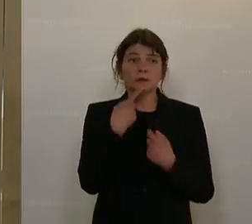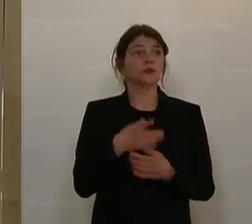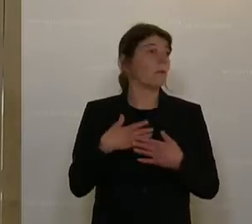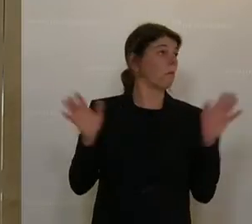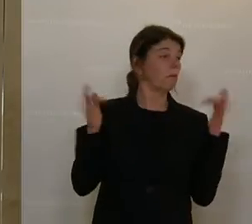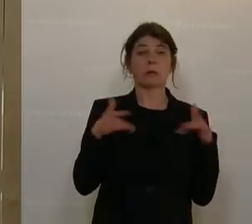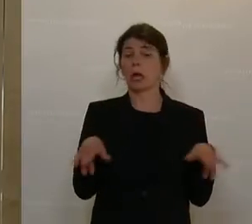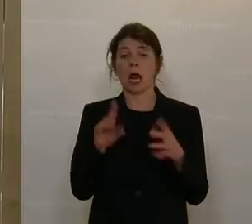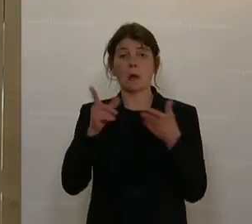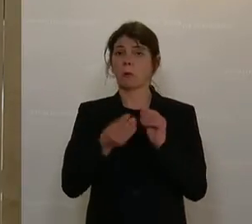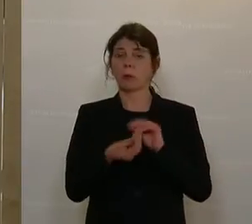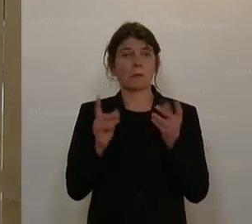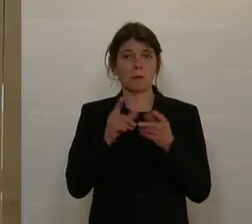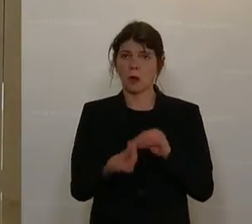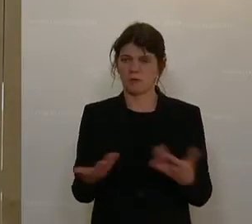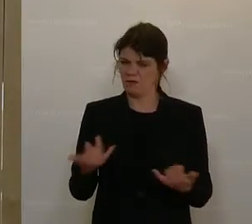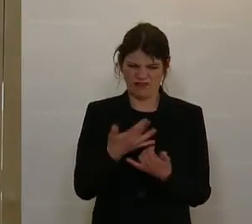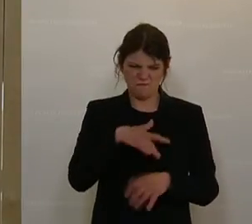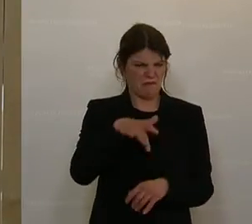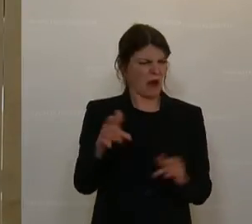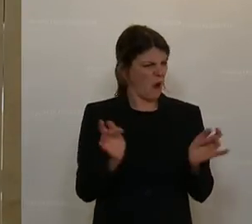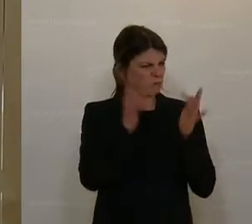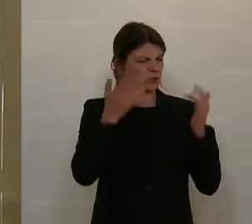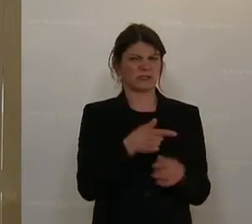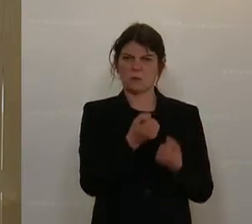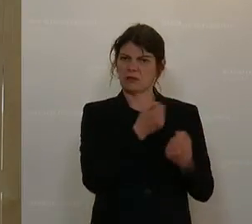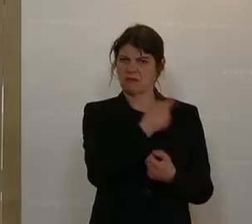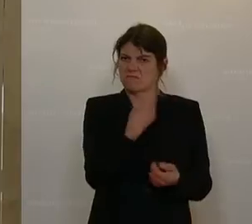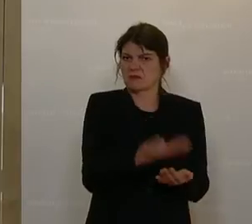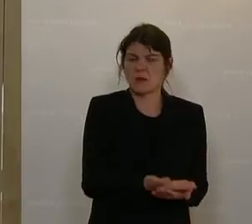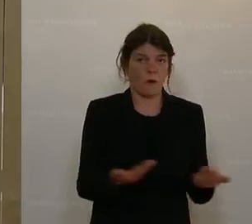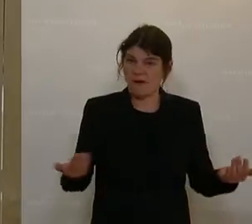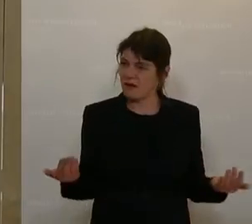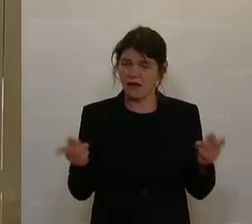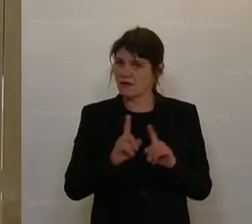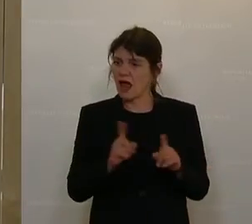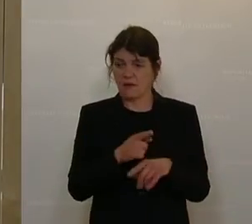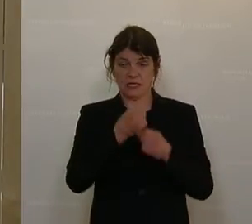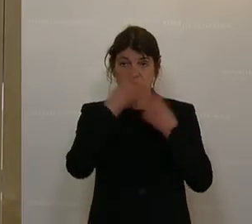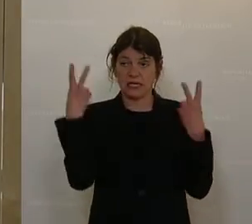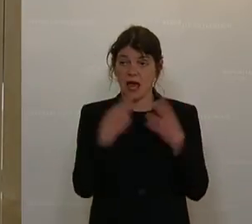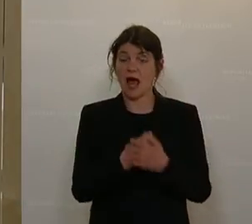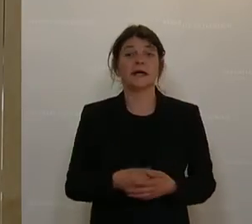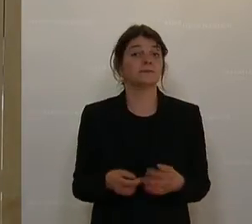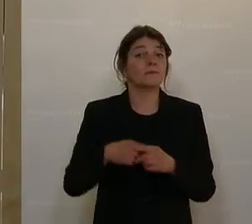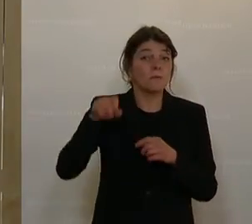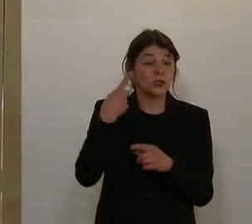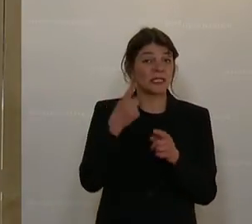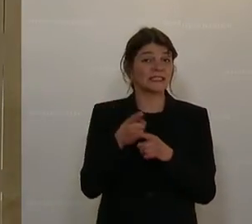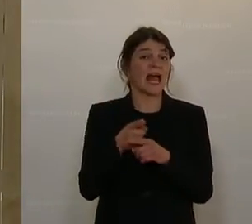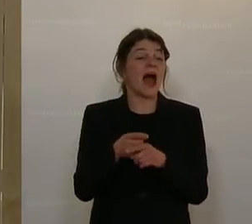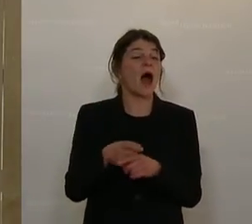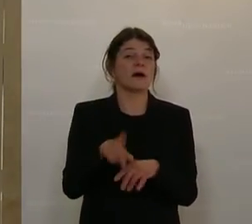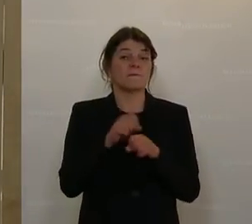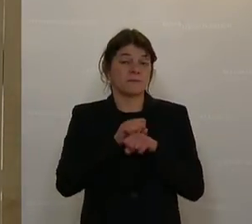entsprechend nicht hätten, wie manche Oppositionelle hier argumentieren. Ich glaube, es ist auf der Hand liegend, und gerade die Pandemiezeit hat